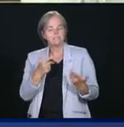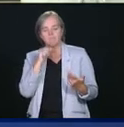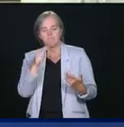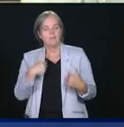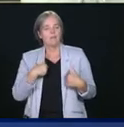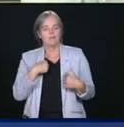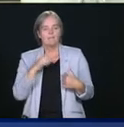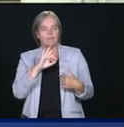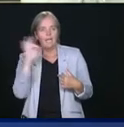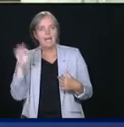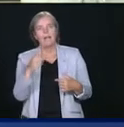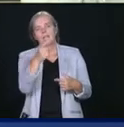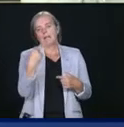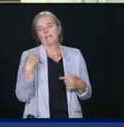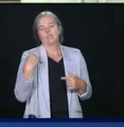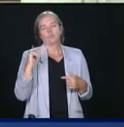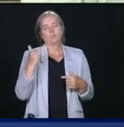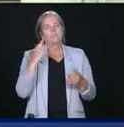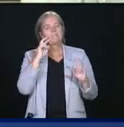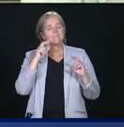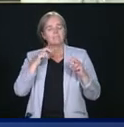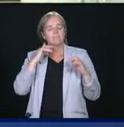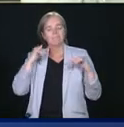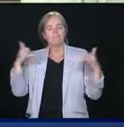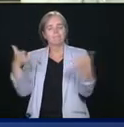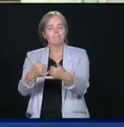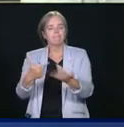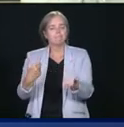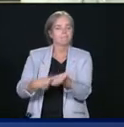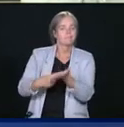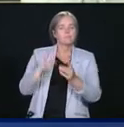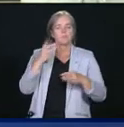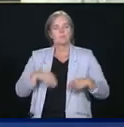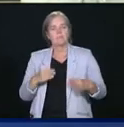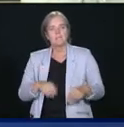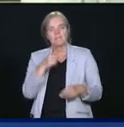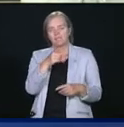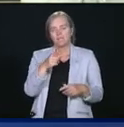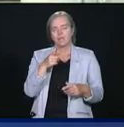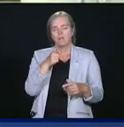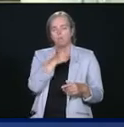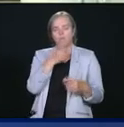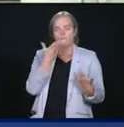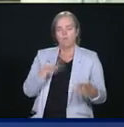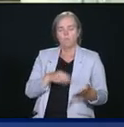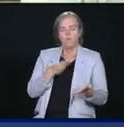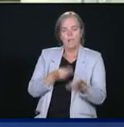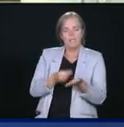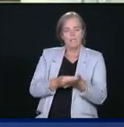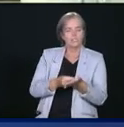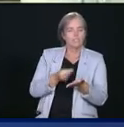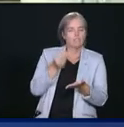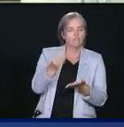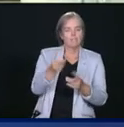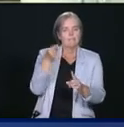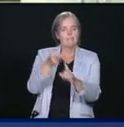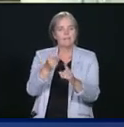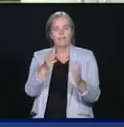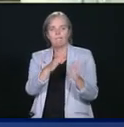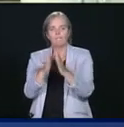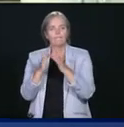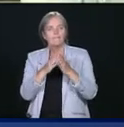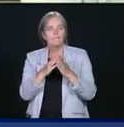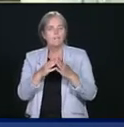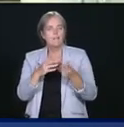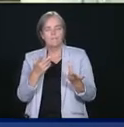dernier appel hebdomadaire, se sont opposés à ce que le fédéral verse directement de l'argent aux villes? Réponse, nous avons toujours